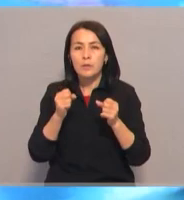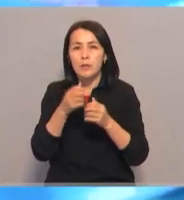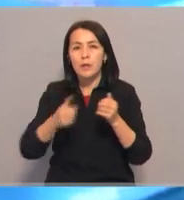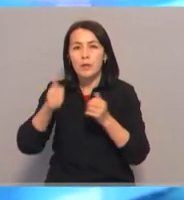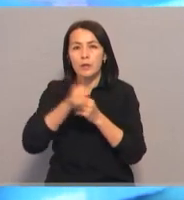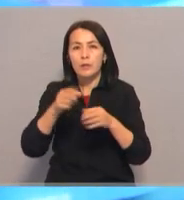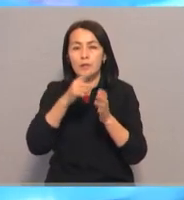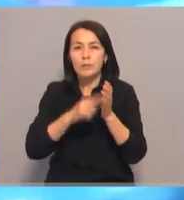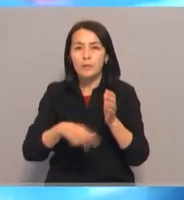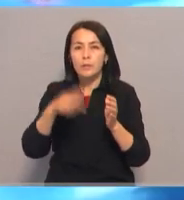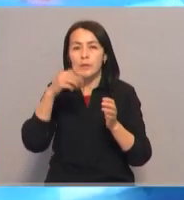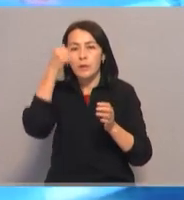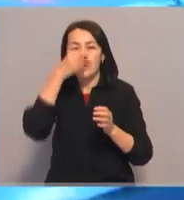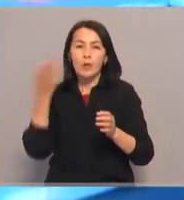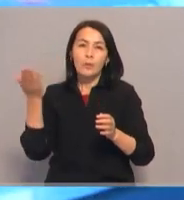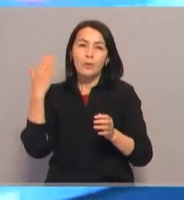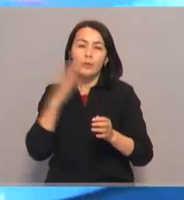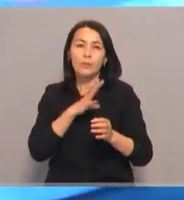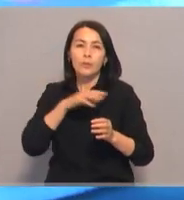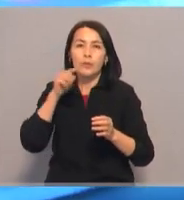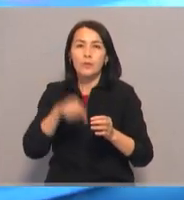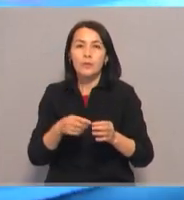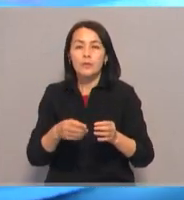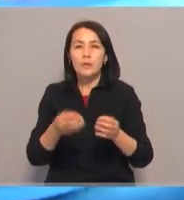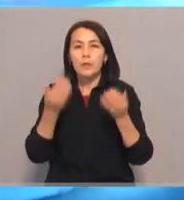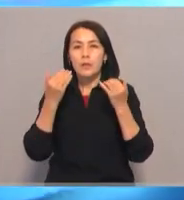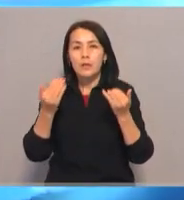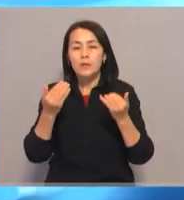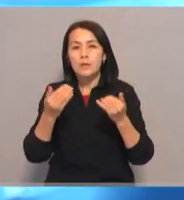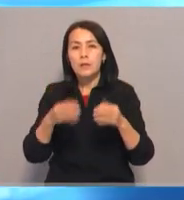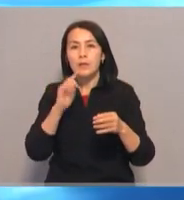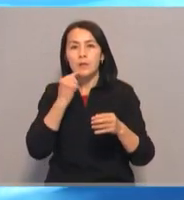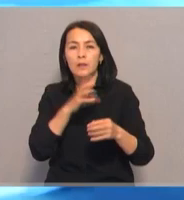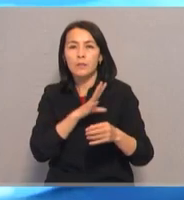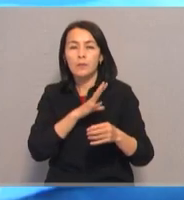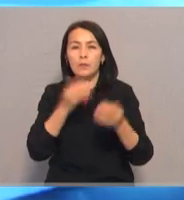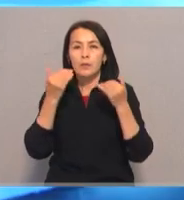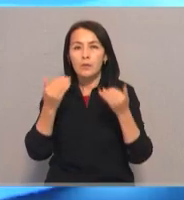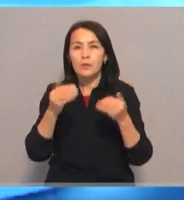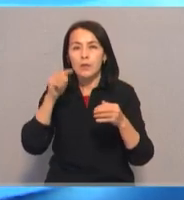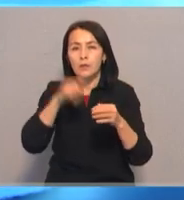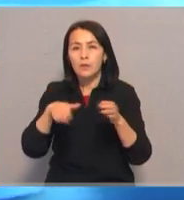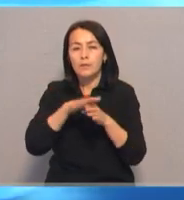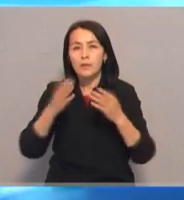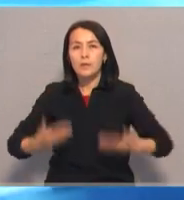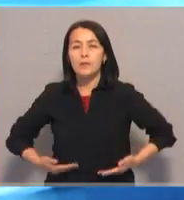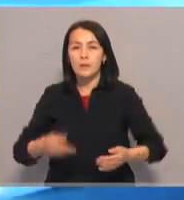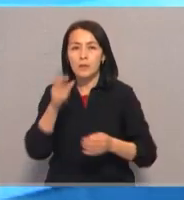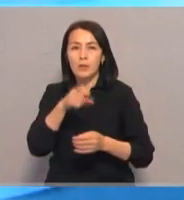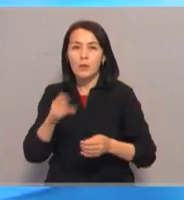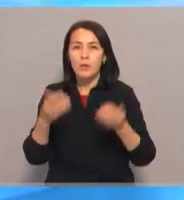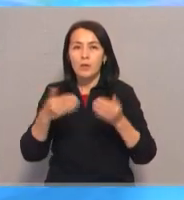рекорд 79-летней давности и застали врасплох коммунальные службы, а заодно и всех жителей города.